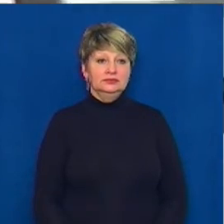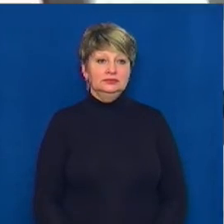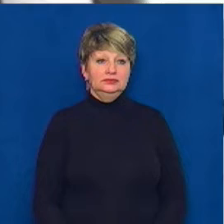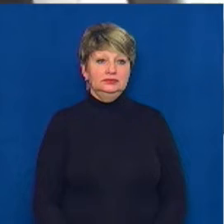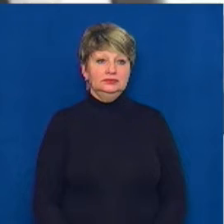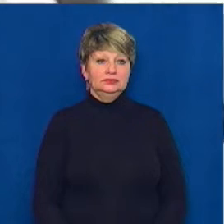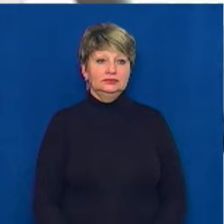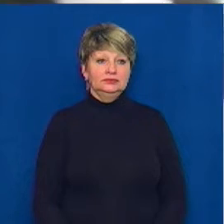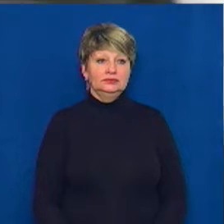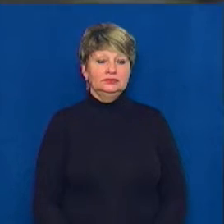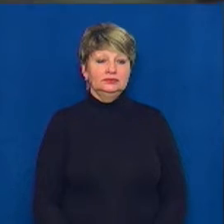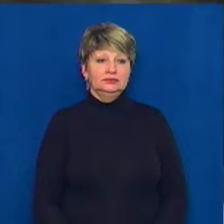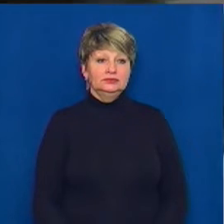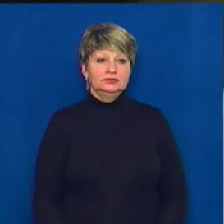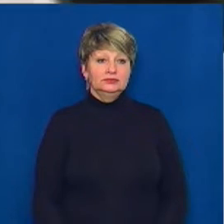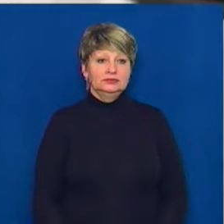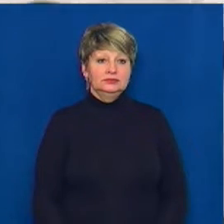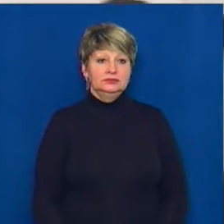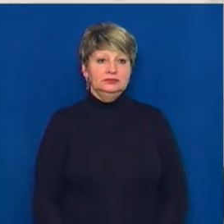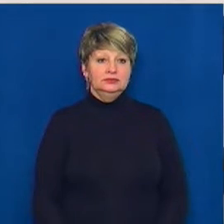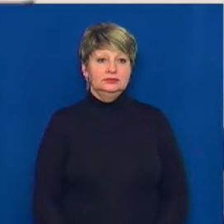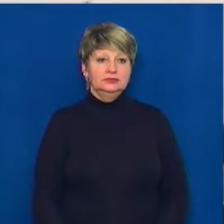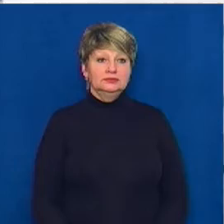Коцаба. Новини на Суспільному. Черкаси.